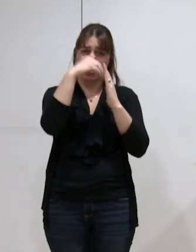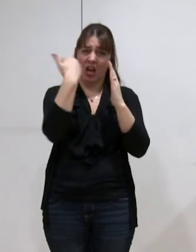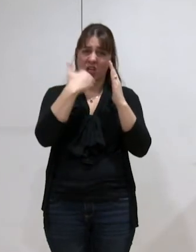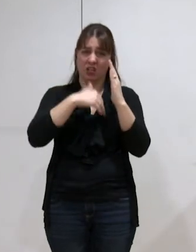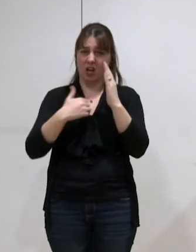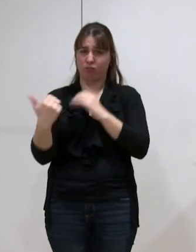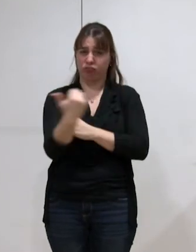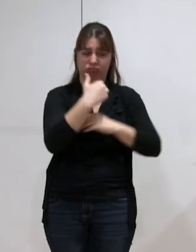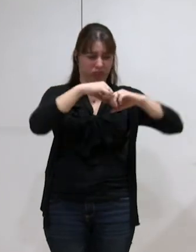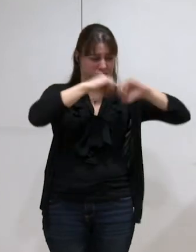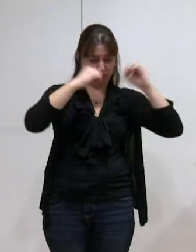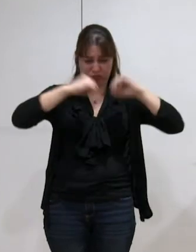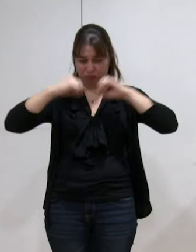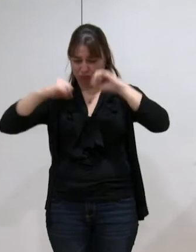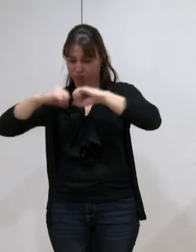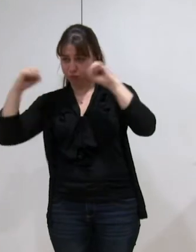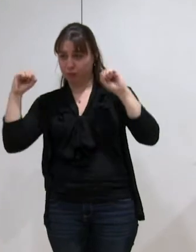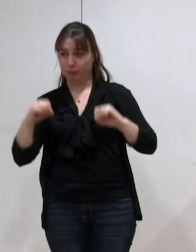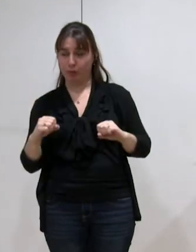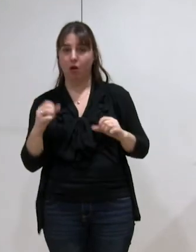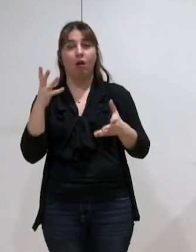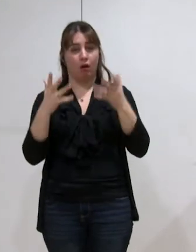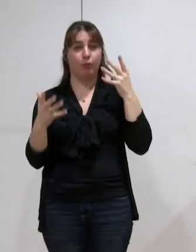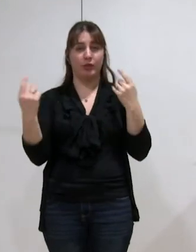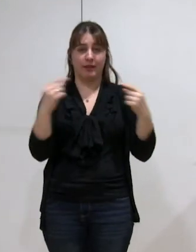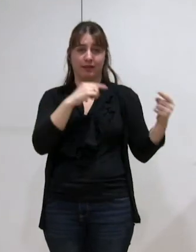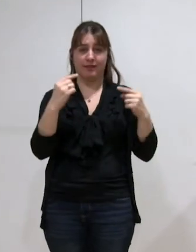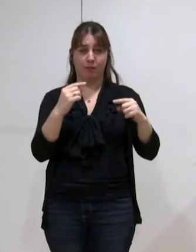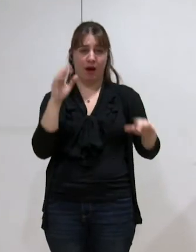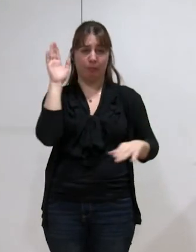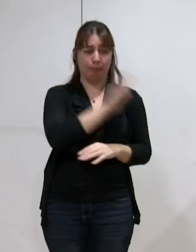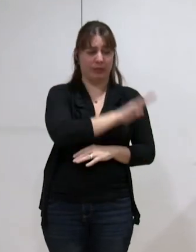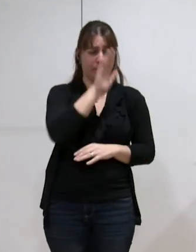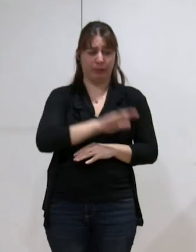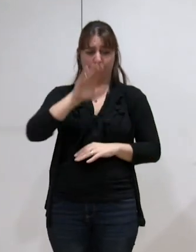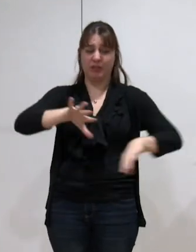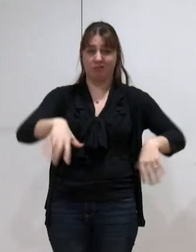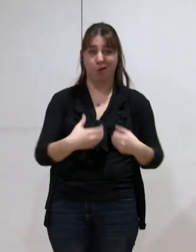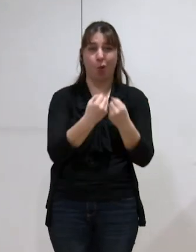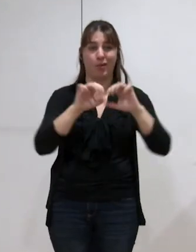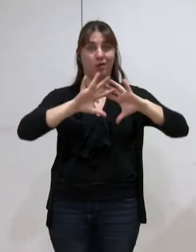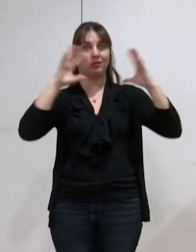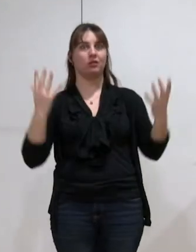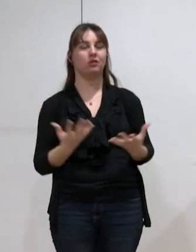choses dans le détail et s'apercevoir qu'il y aurait un débat pointu à faire. Eh bien,